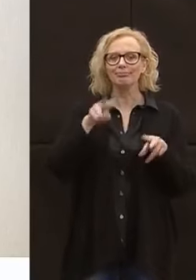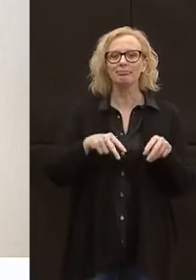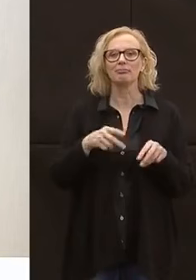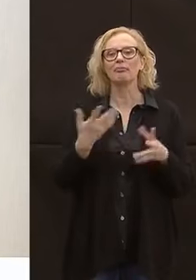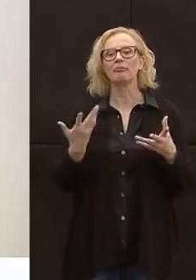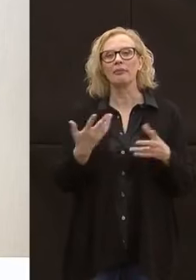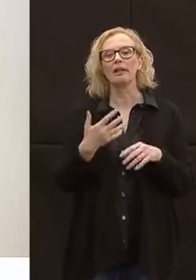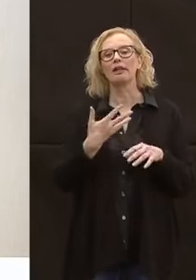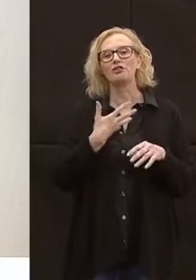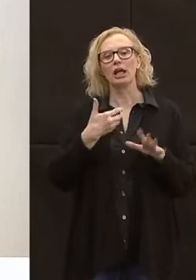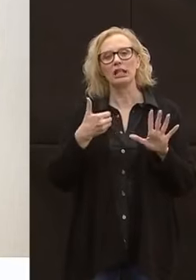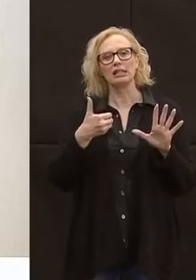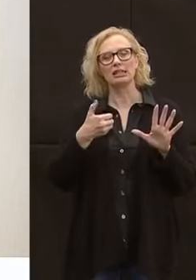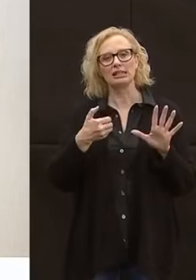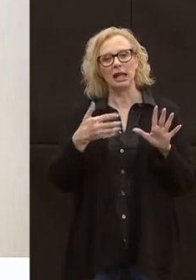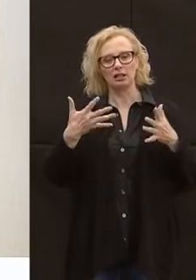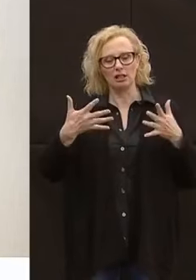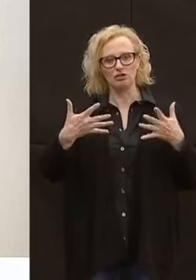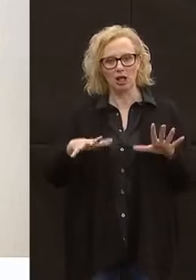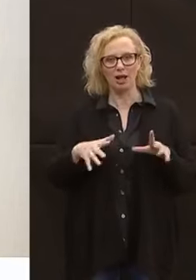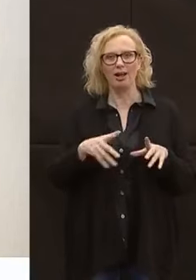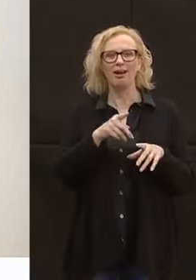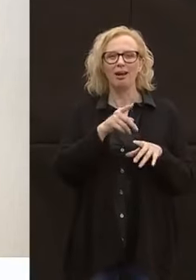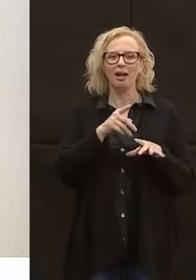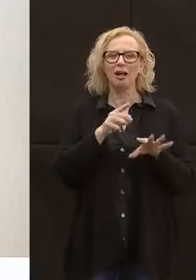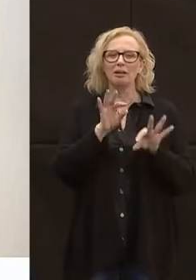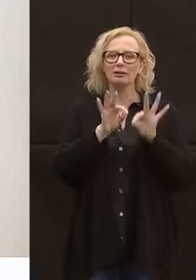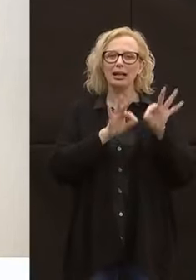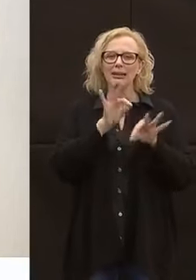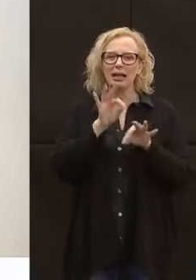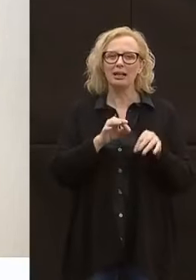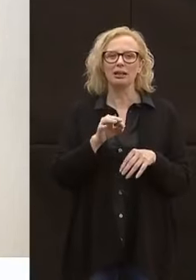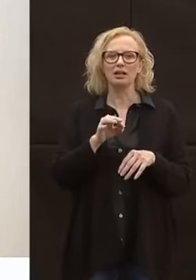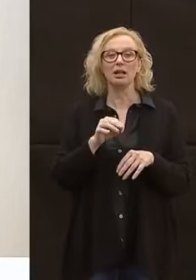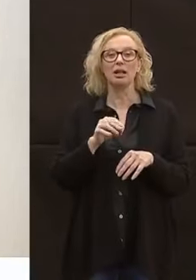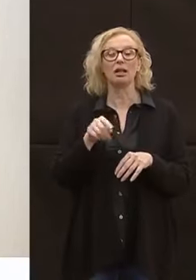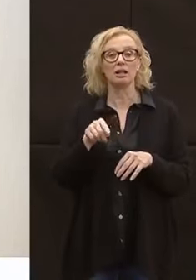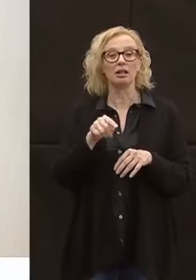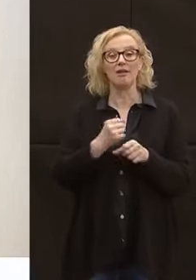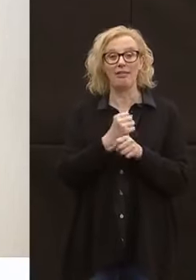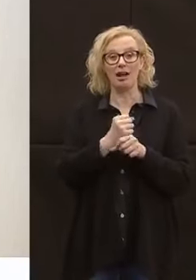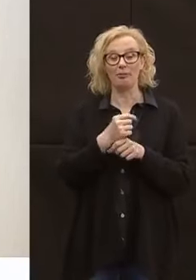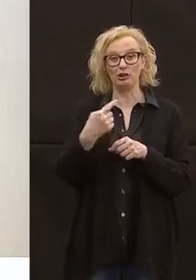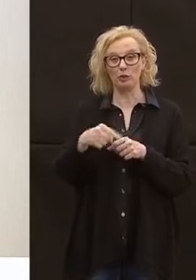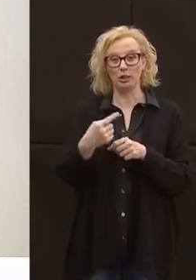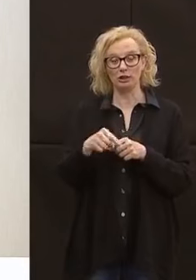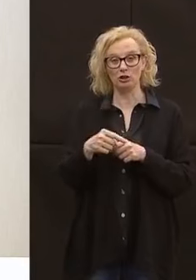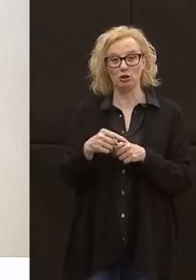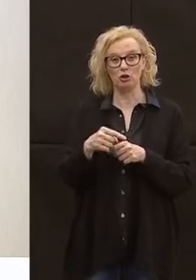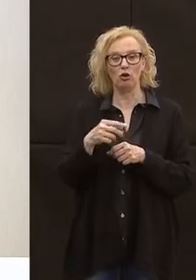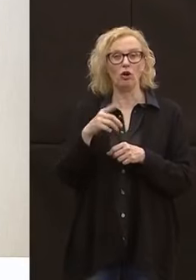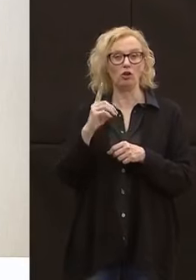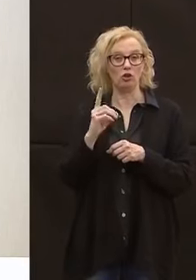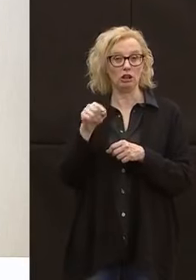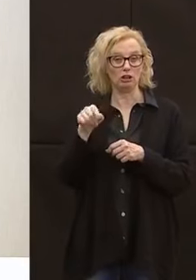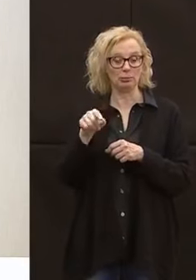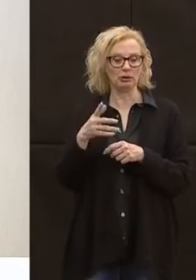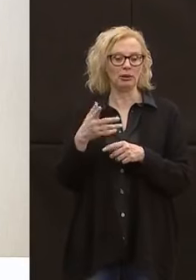sessantina di loro sono stati trattati con l'entocilizumab, ad esempio, che è uno di questi farmaci che veniva